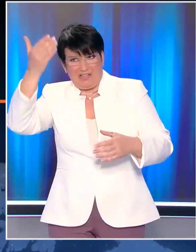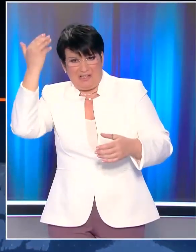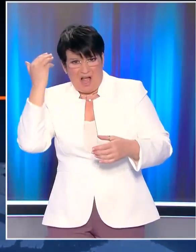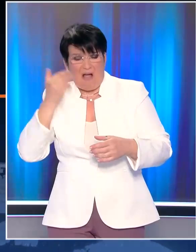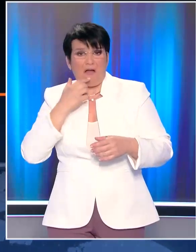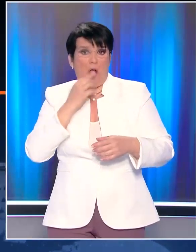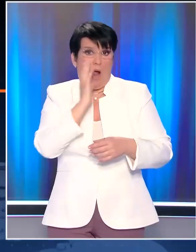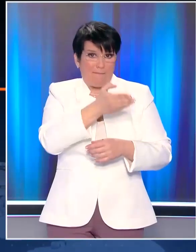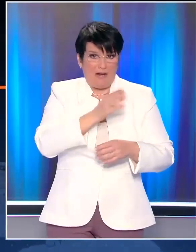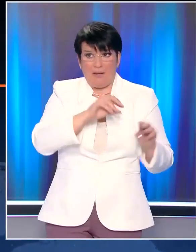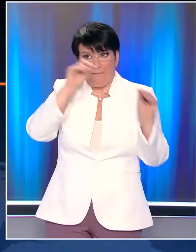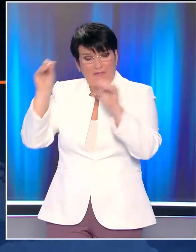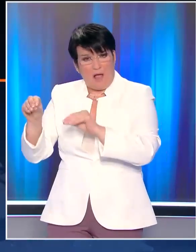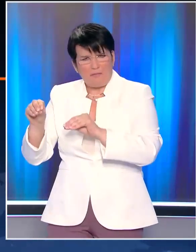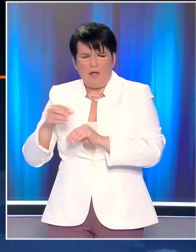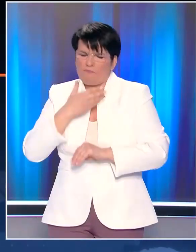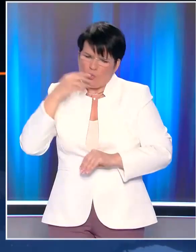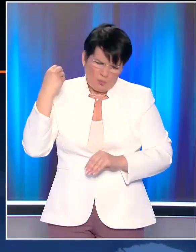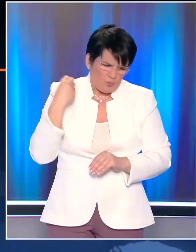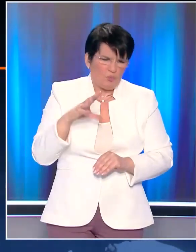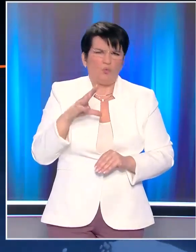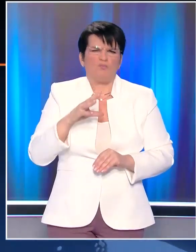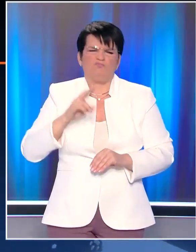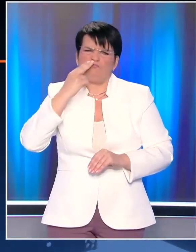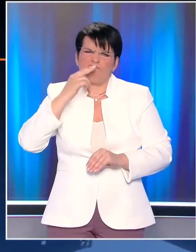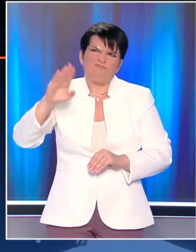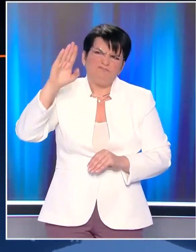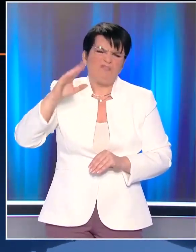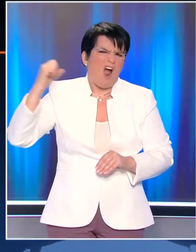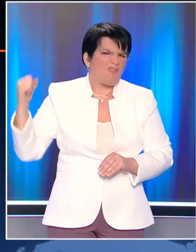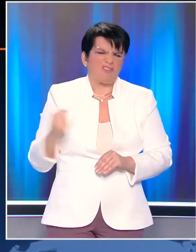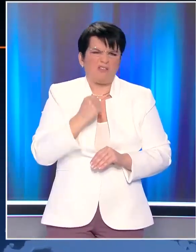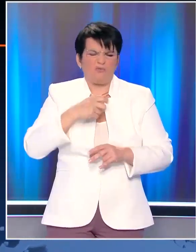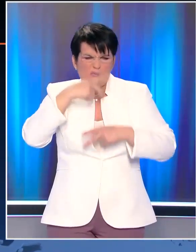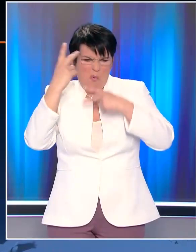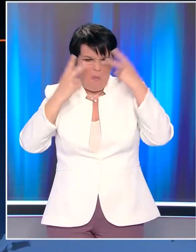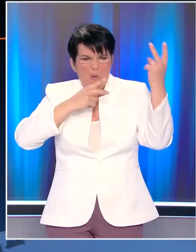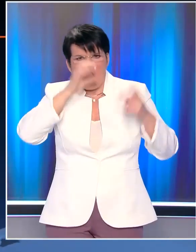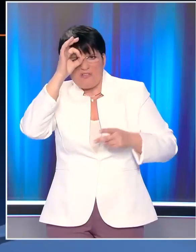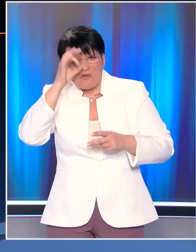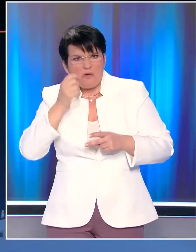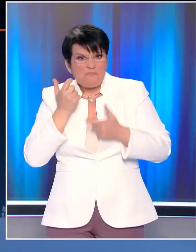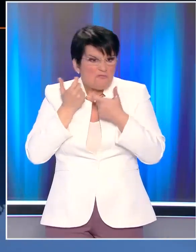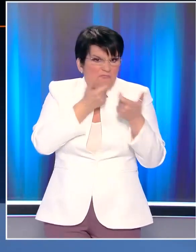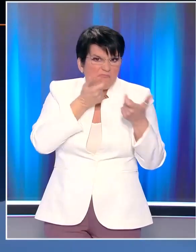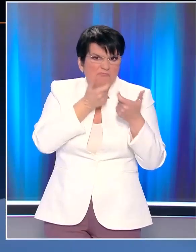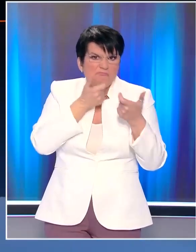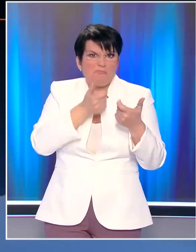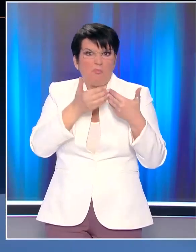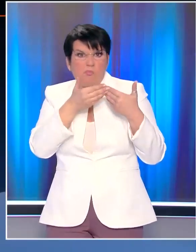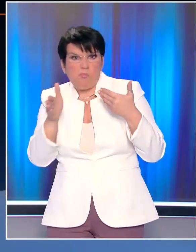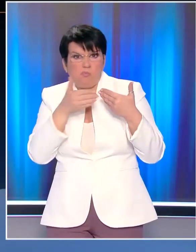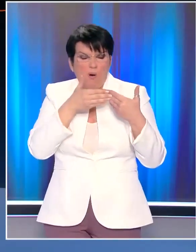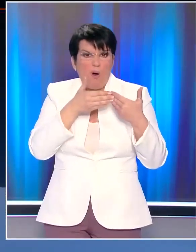μεταθέσω να το στείλω. Μια εσχρή επίδειξη αυταρχισμού και αστυνομικής ασυνδοσίας το να παραμονεύουν οι αστυνομικοί στην πόρτα